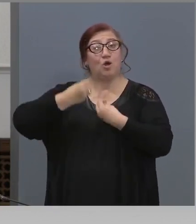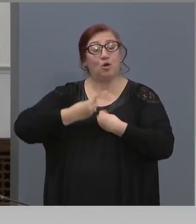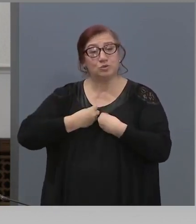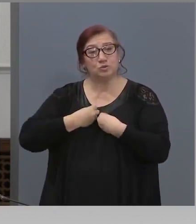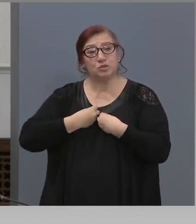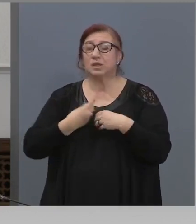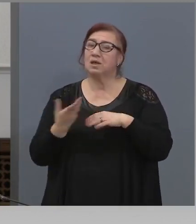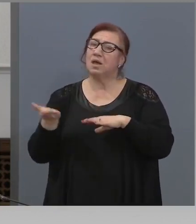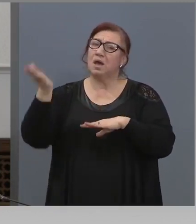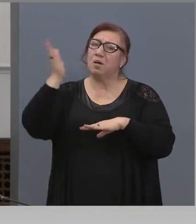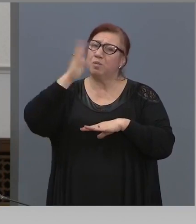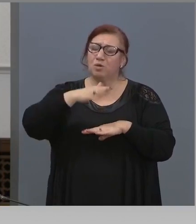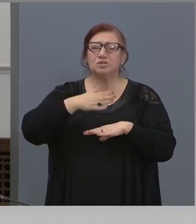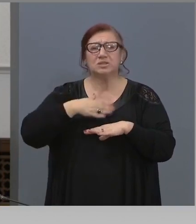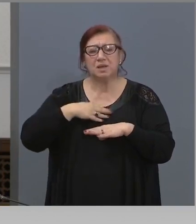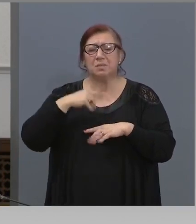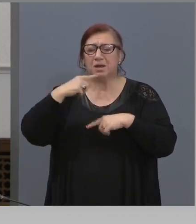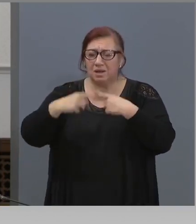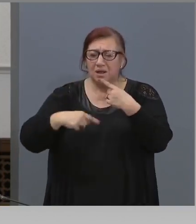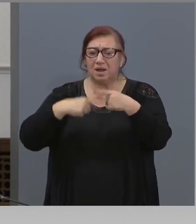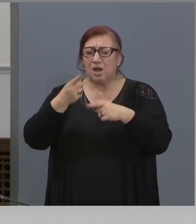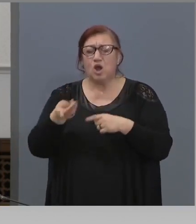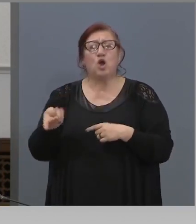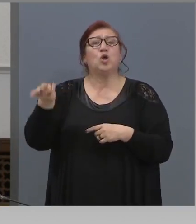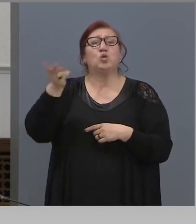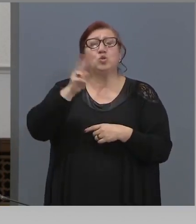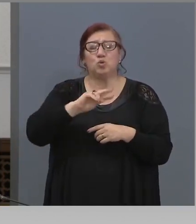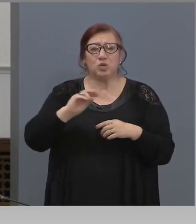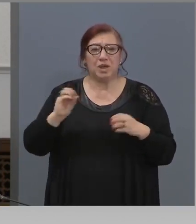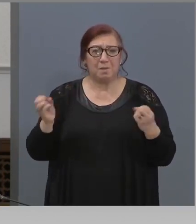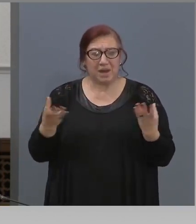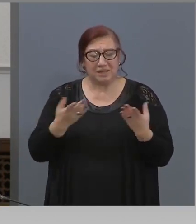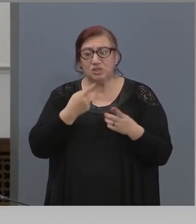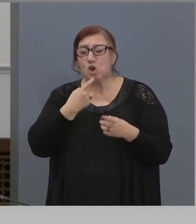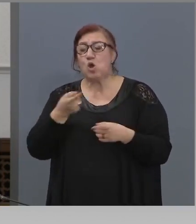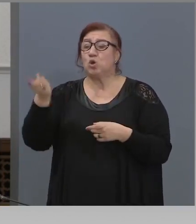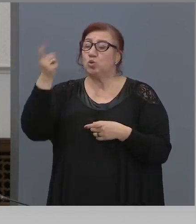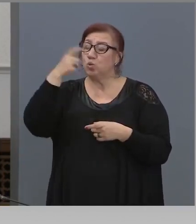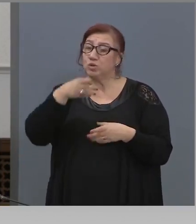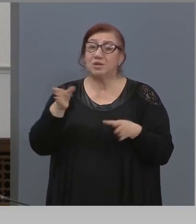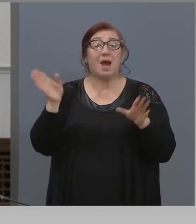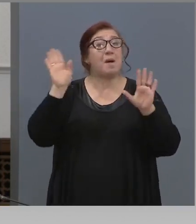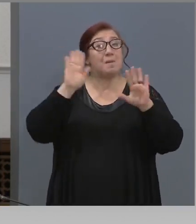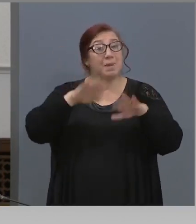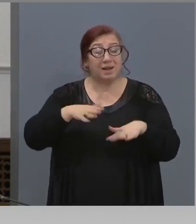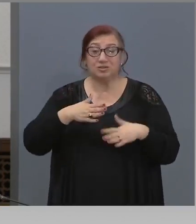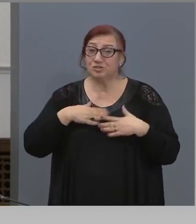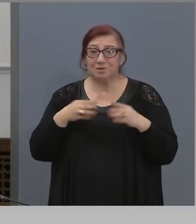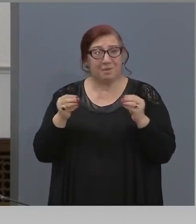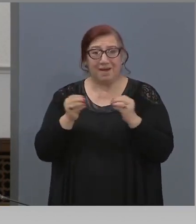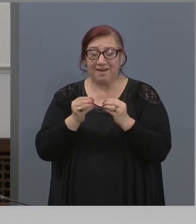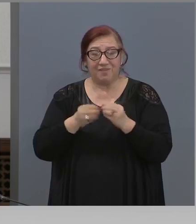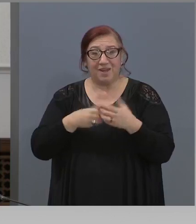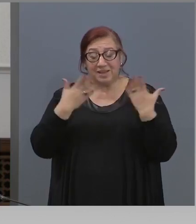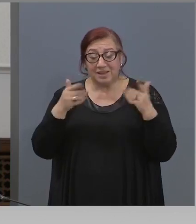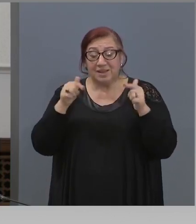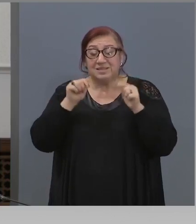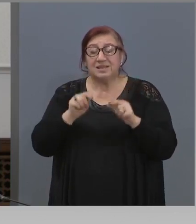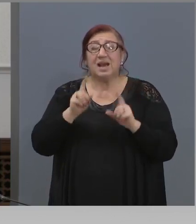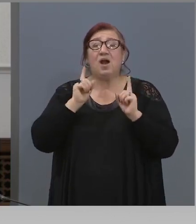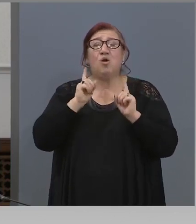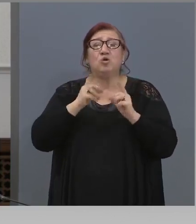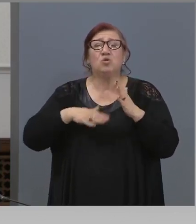още и други, и до година ще има велик ден. Сега само крайно нуждаещите се